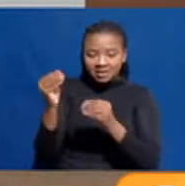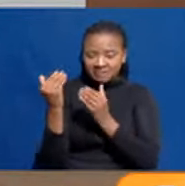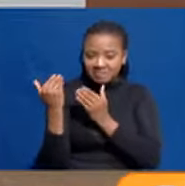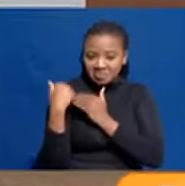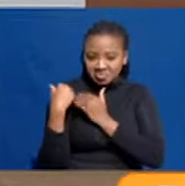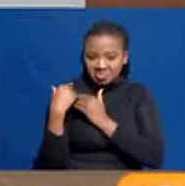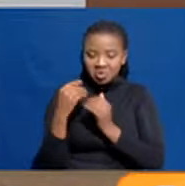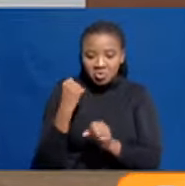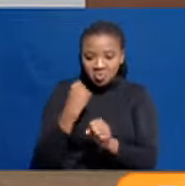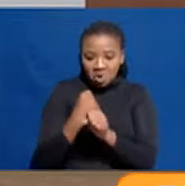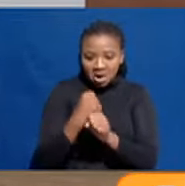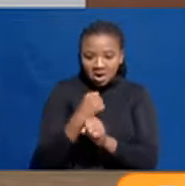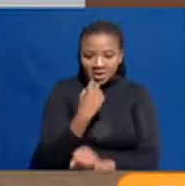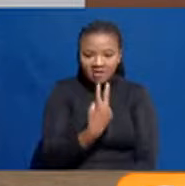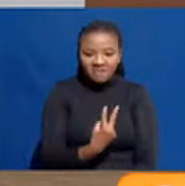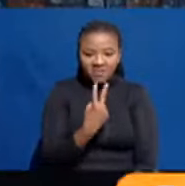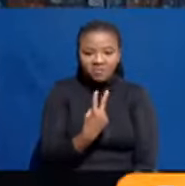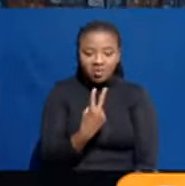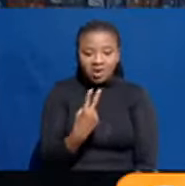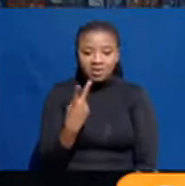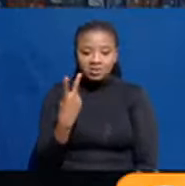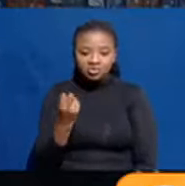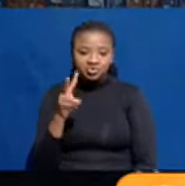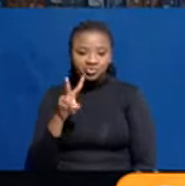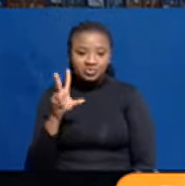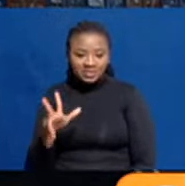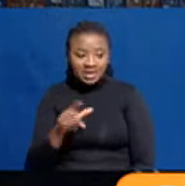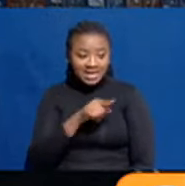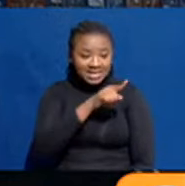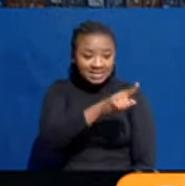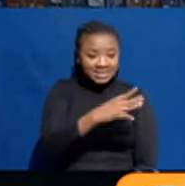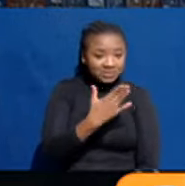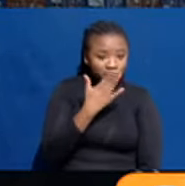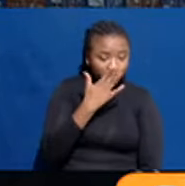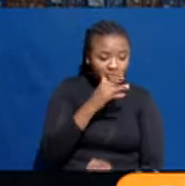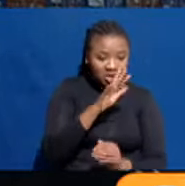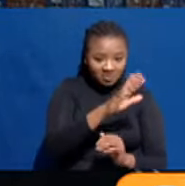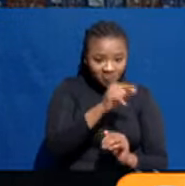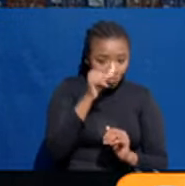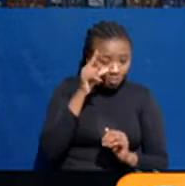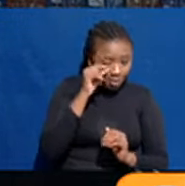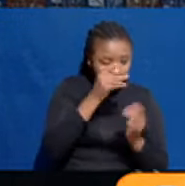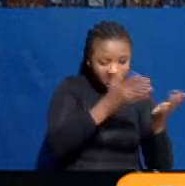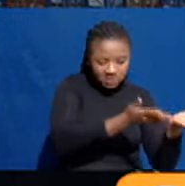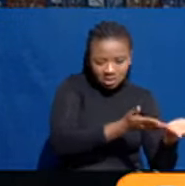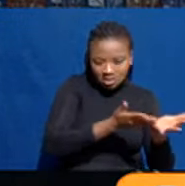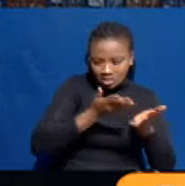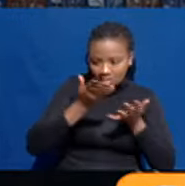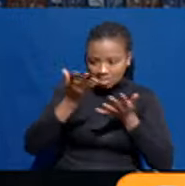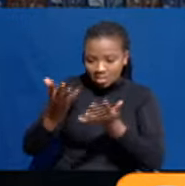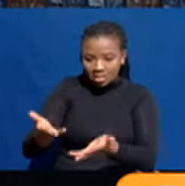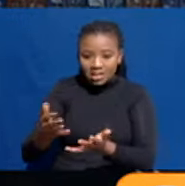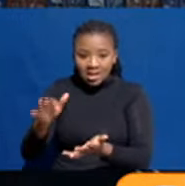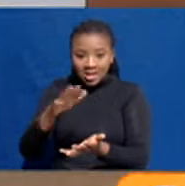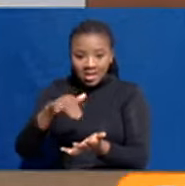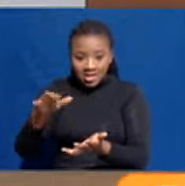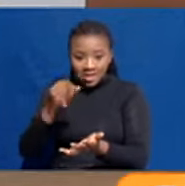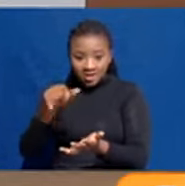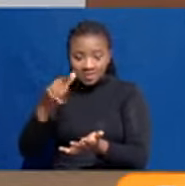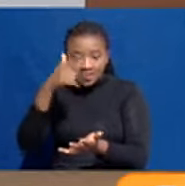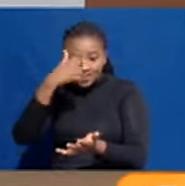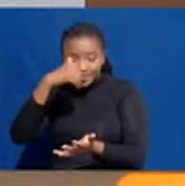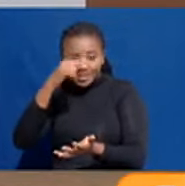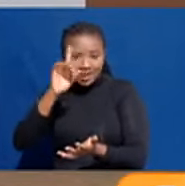kazi mwezi Februari mwaka huu. Wakati sukari hiyo, ili hamisho kutoka mwombasa hadithika kabla kubainika kuwa